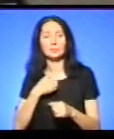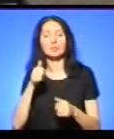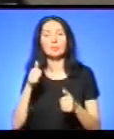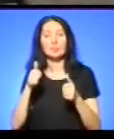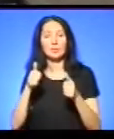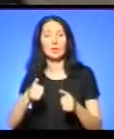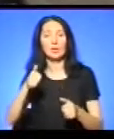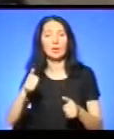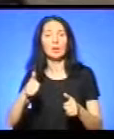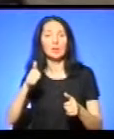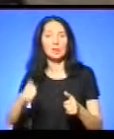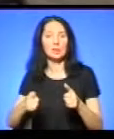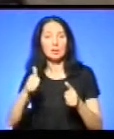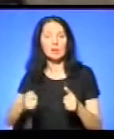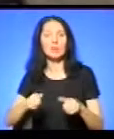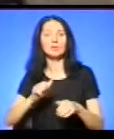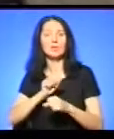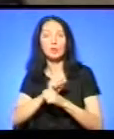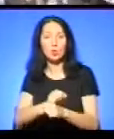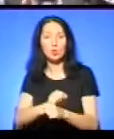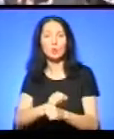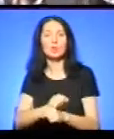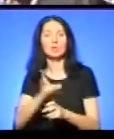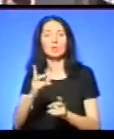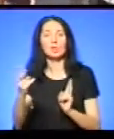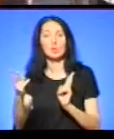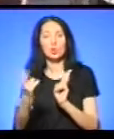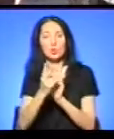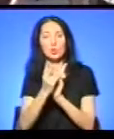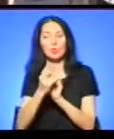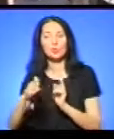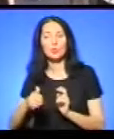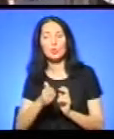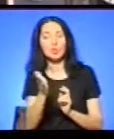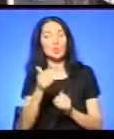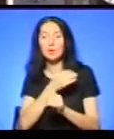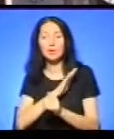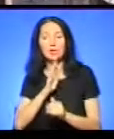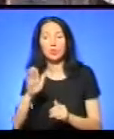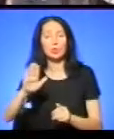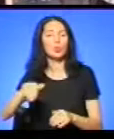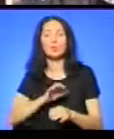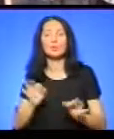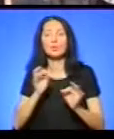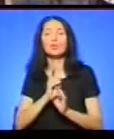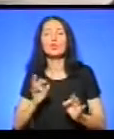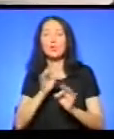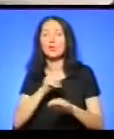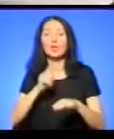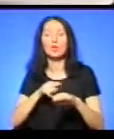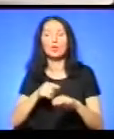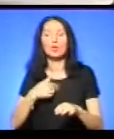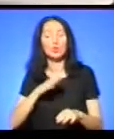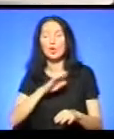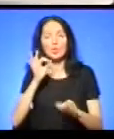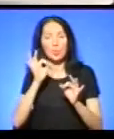на гальмо, але, якби, ну, на зустріч, вирулювати я теж не буду, тому що я потім нікому не докажу, що я не привих, хотів